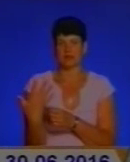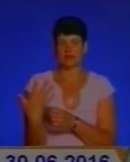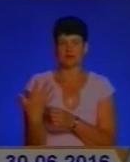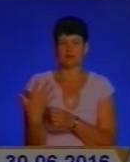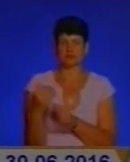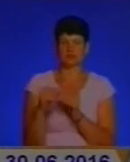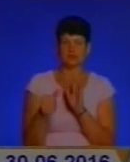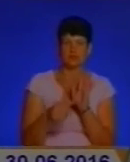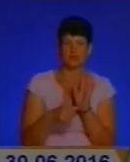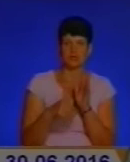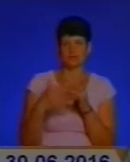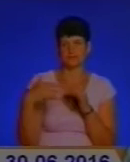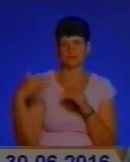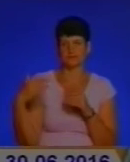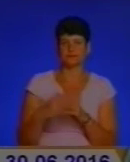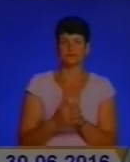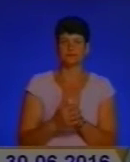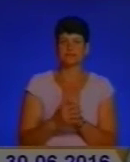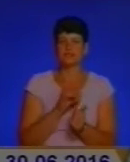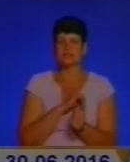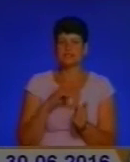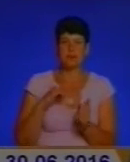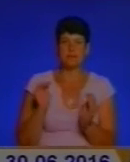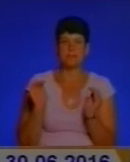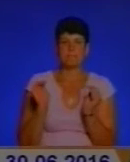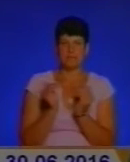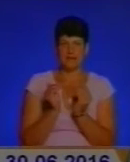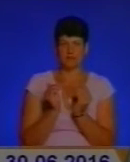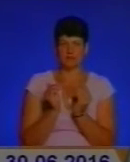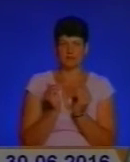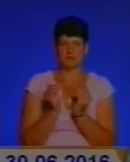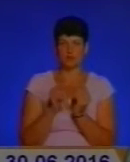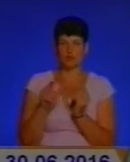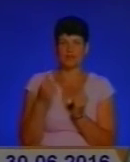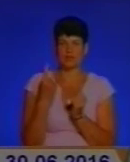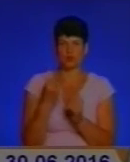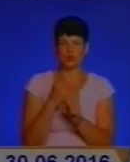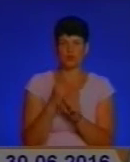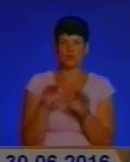16 і так далі. Найменше навантаження – дві